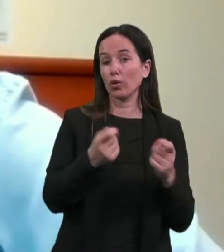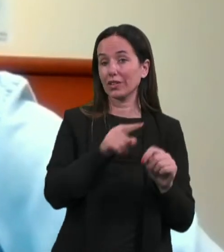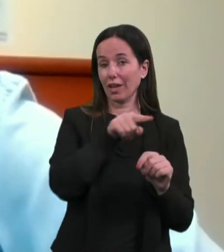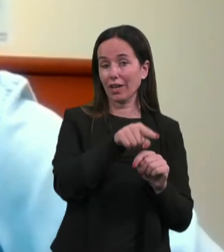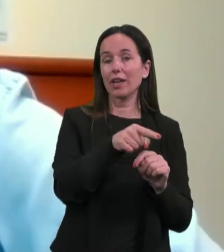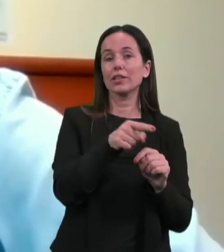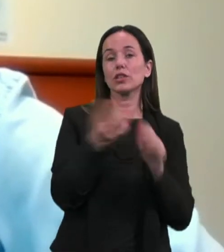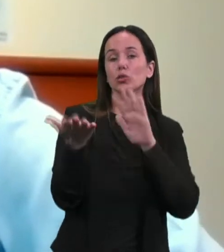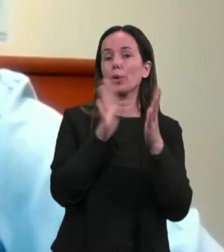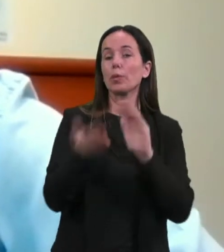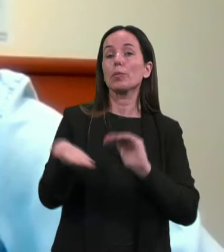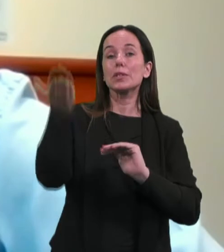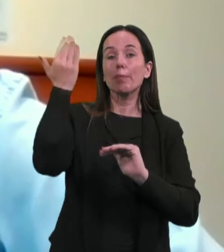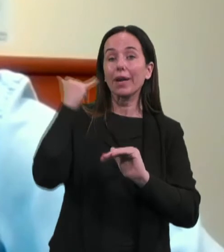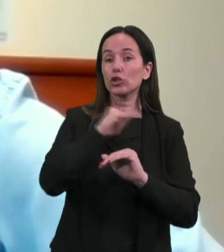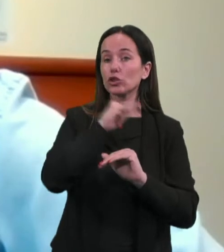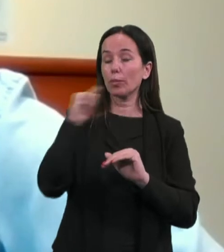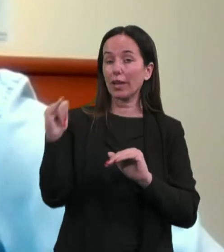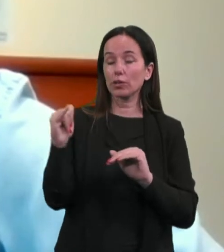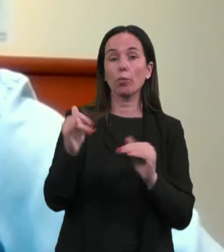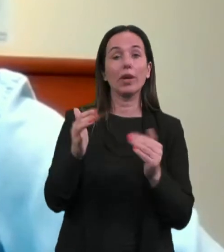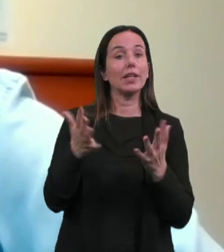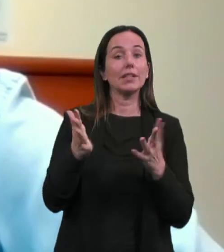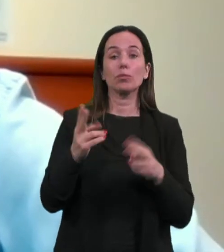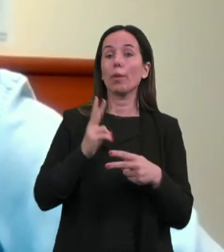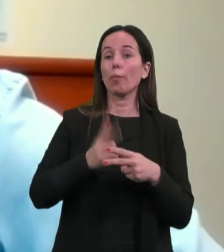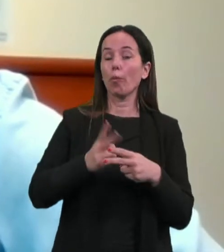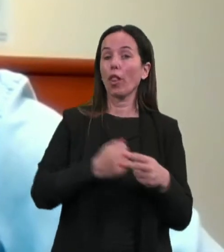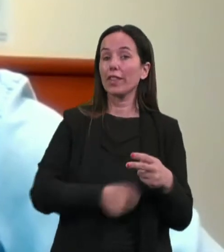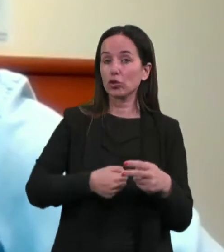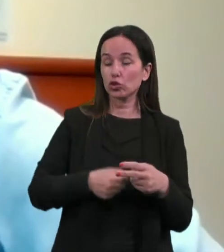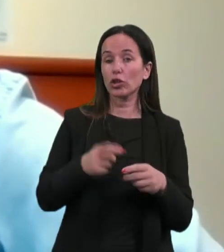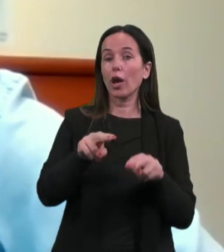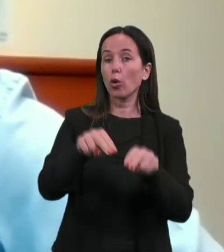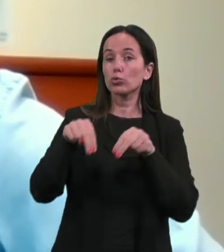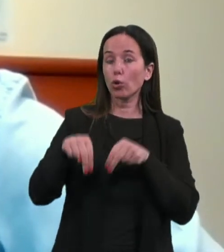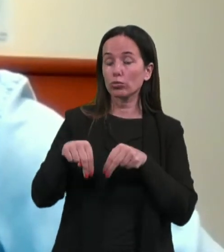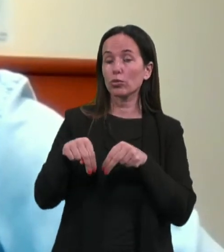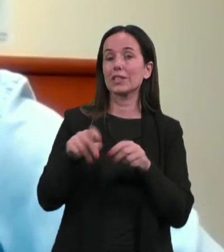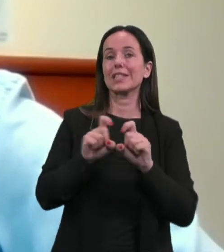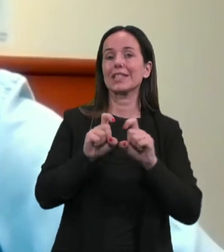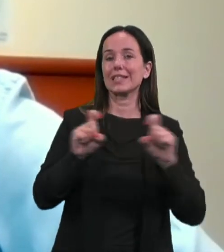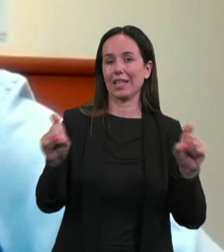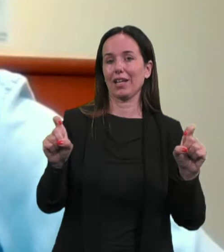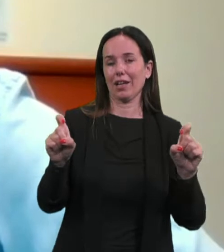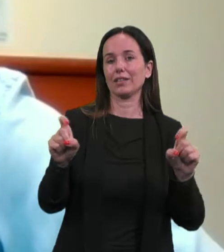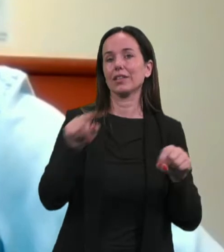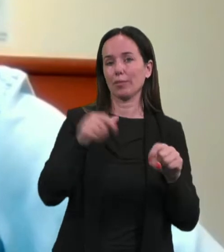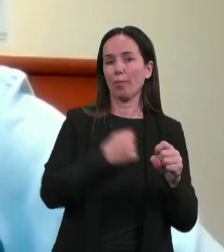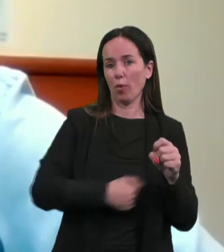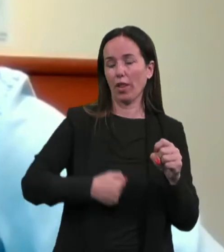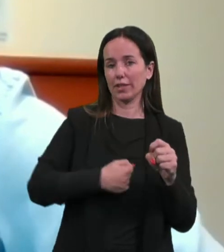s prejšnjim letom, ni bilo bolniških staložev oziroma odsotnosti zaradi infektivnih bolezni.